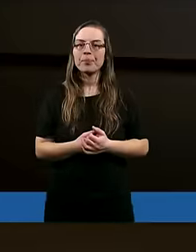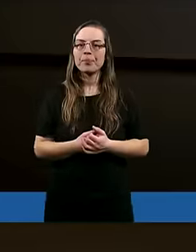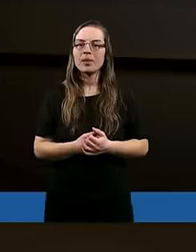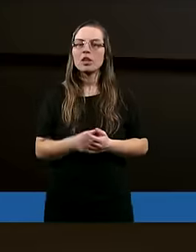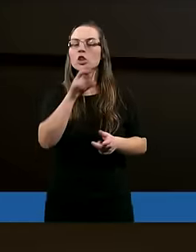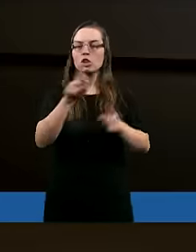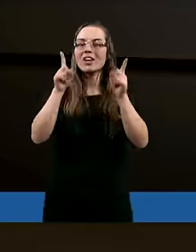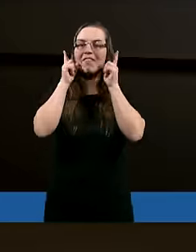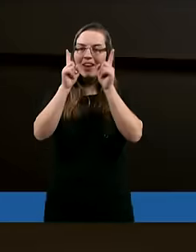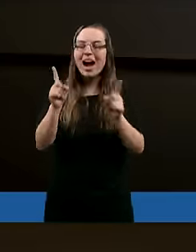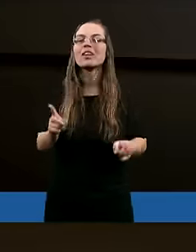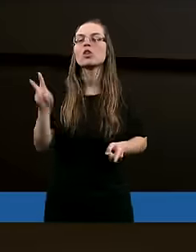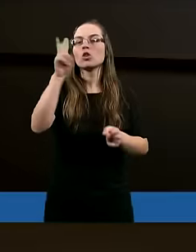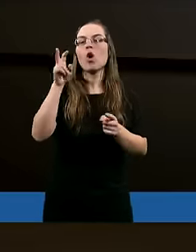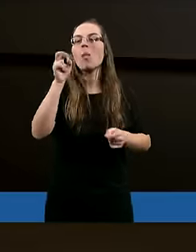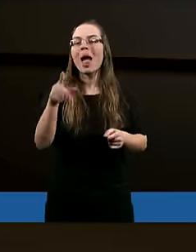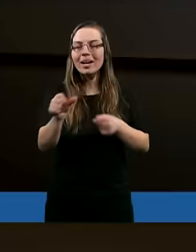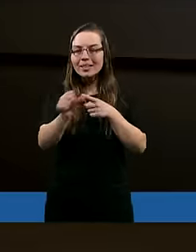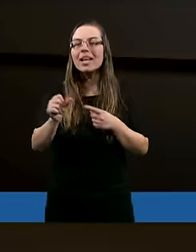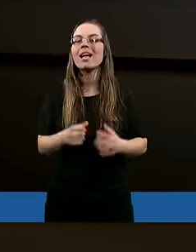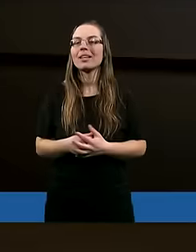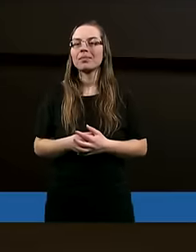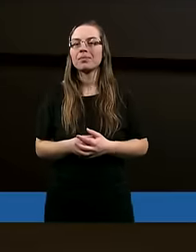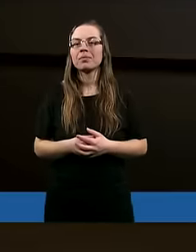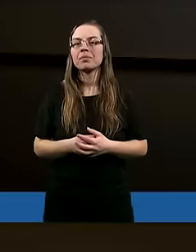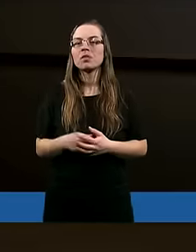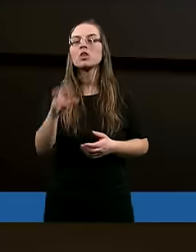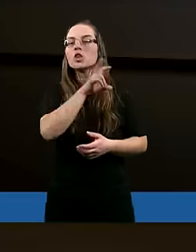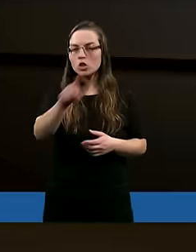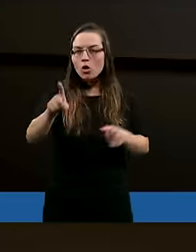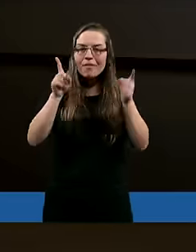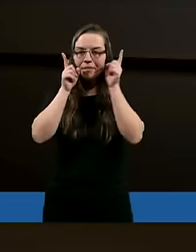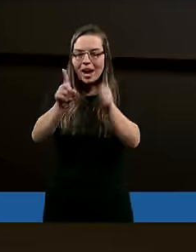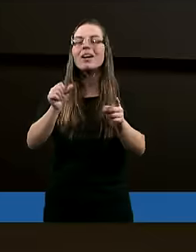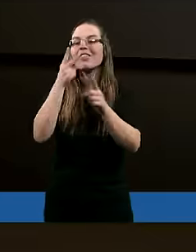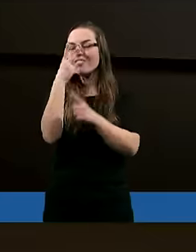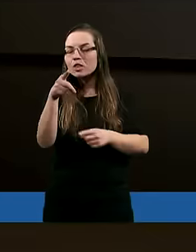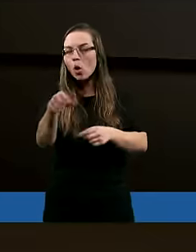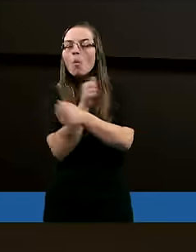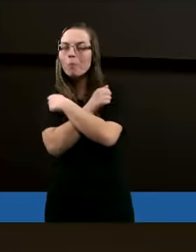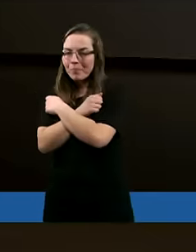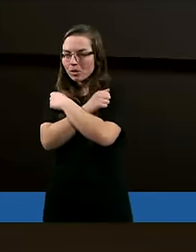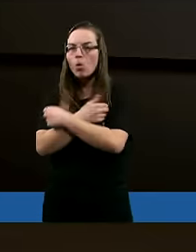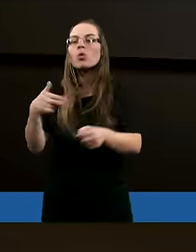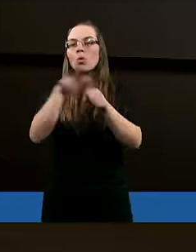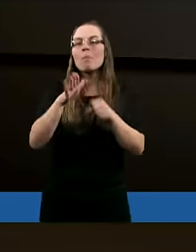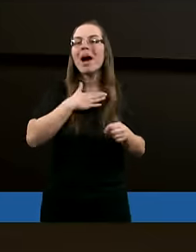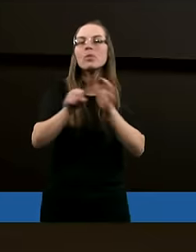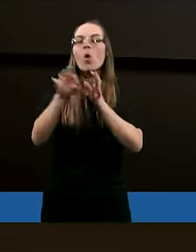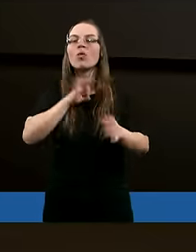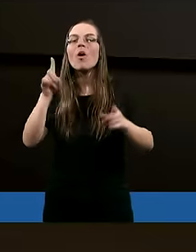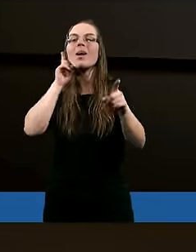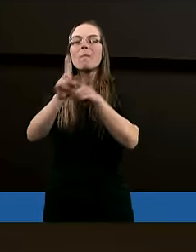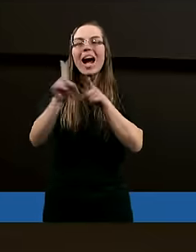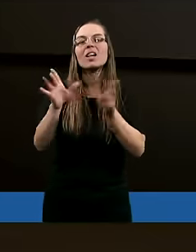Czy faktycznie jak ktoś patrzy na mnie, to czy faktycznie widzi tą miłość, którą mam do swoich braci i do